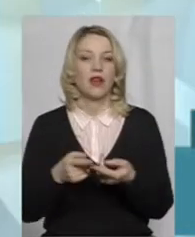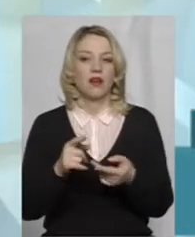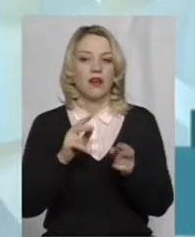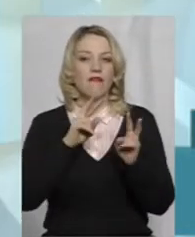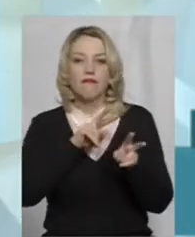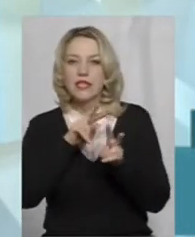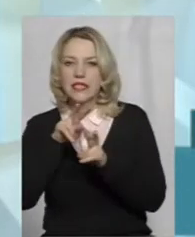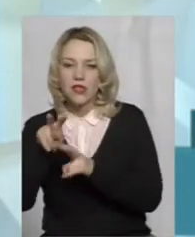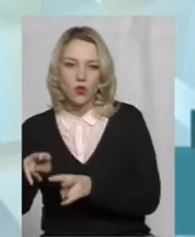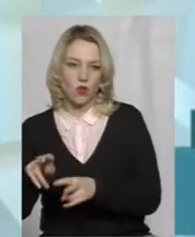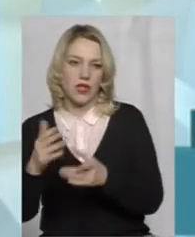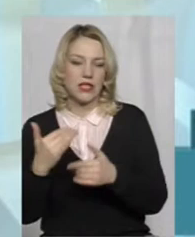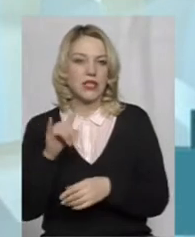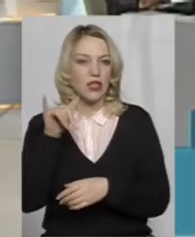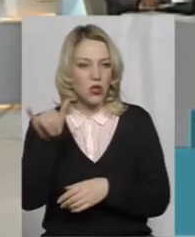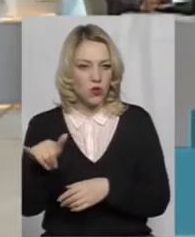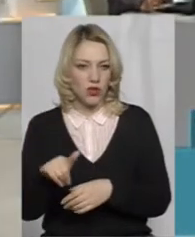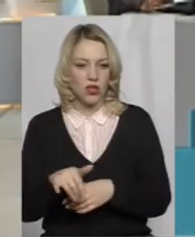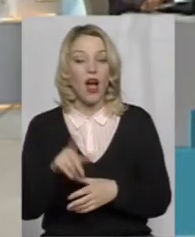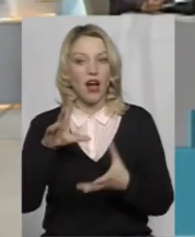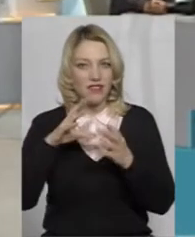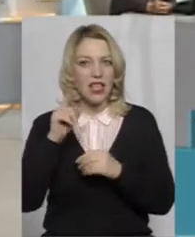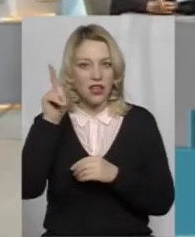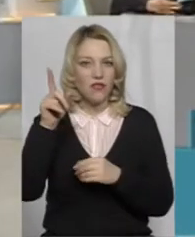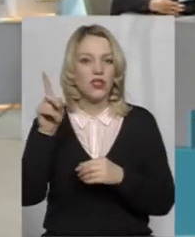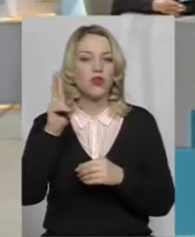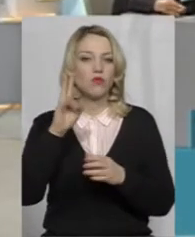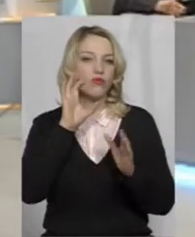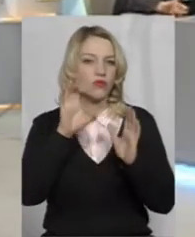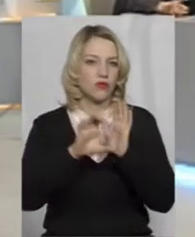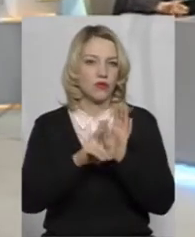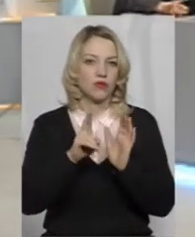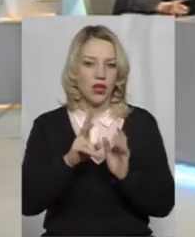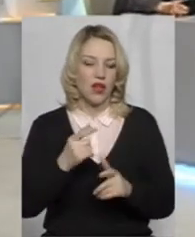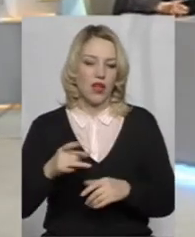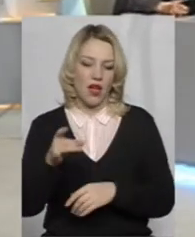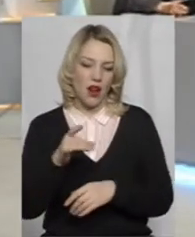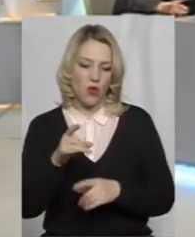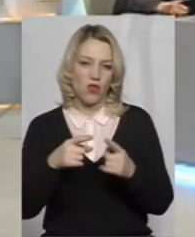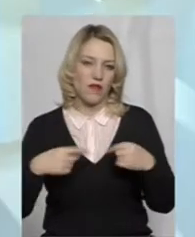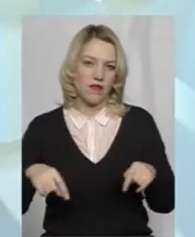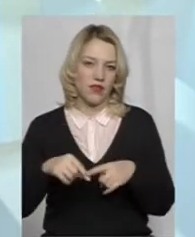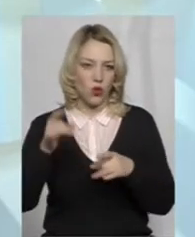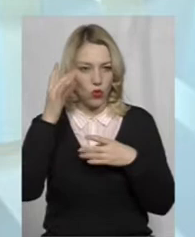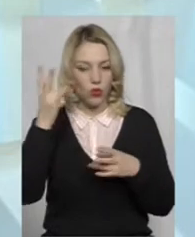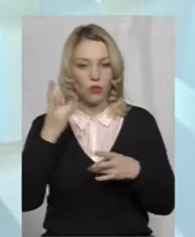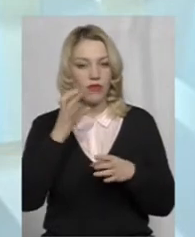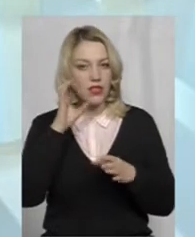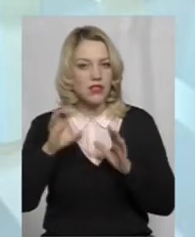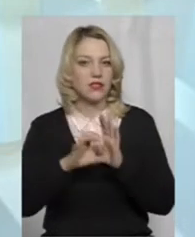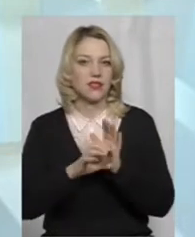Відслідкувати, скільки в них там… А взагалі вони комусь звітують про свою роботу? Районним відділом культури повинені звітувати. Але